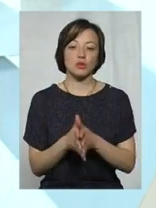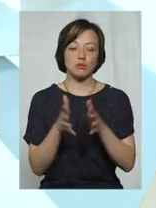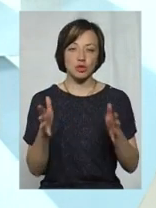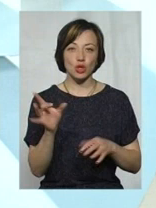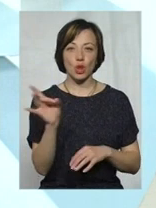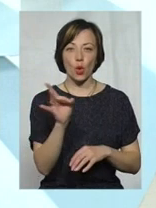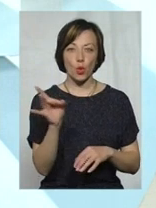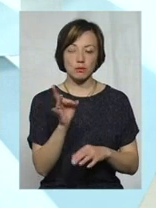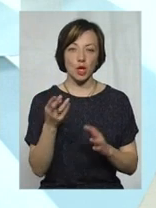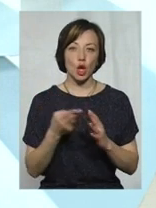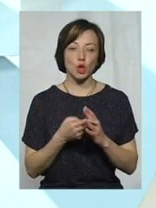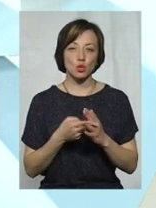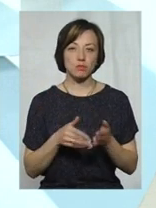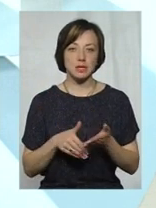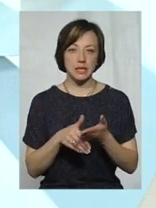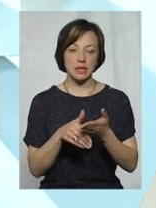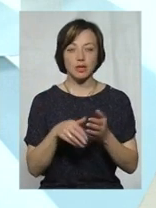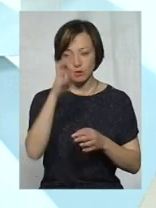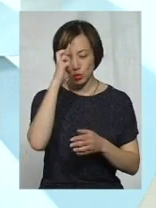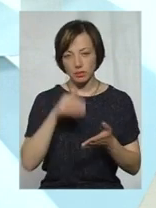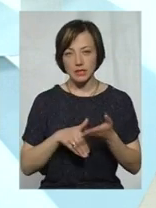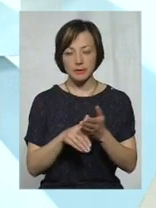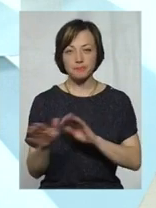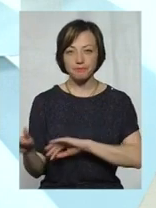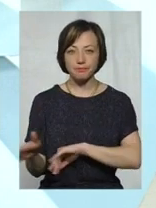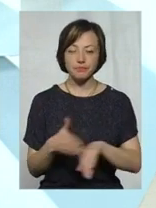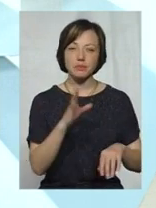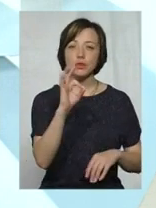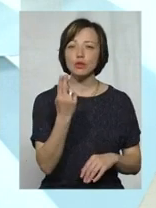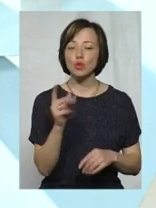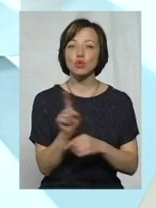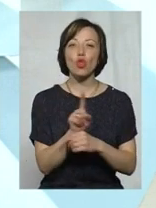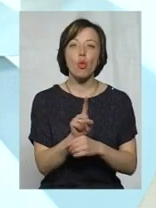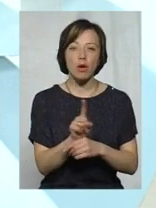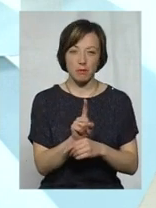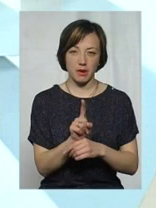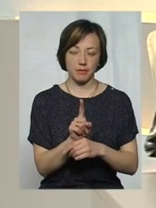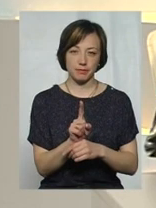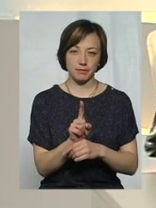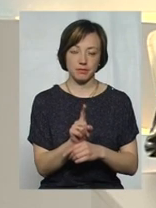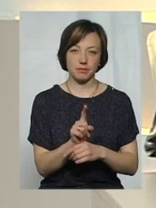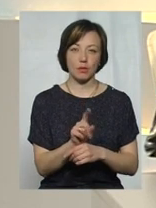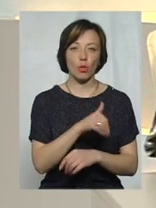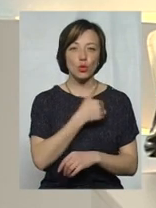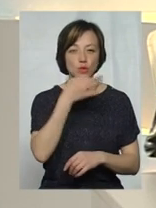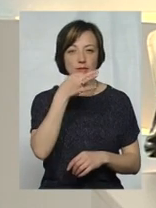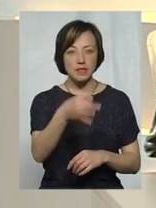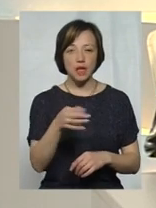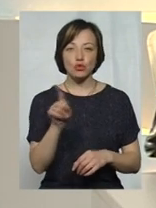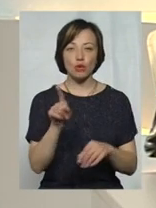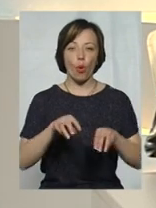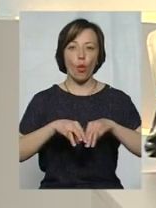субсидій. Стосовно соціальних нормативів, хочу також зазначити, що урядом передбачена